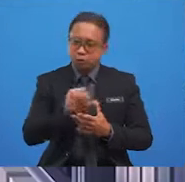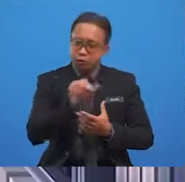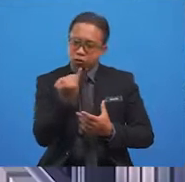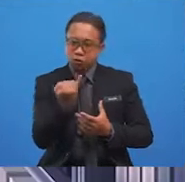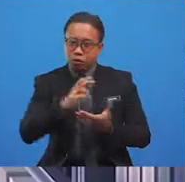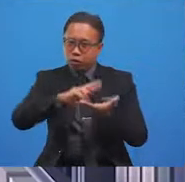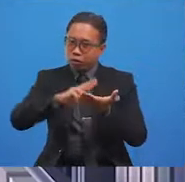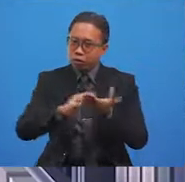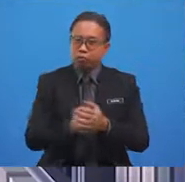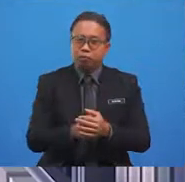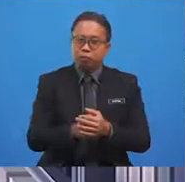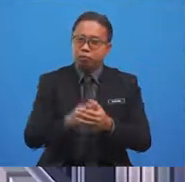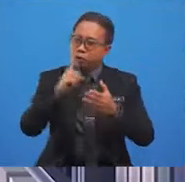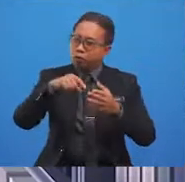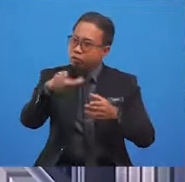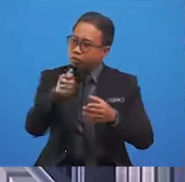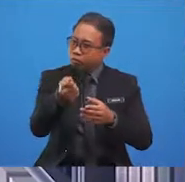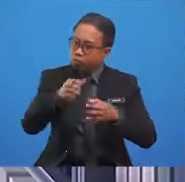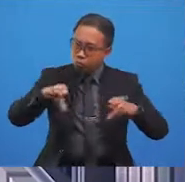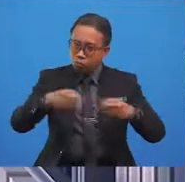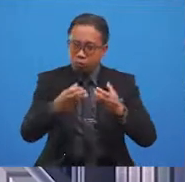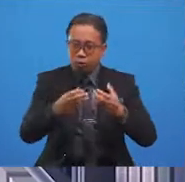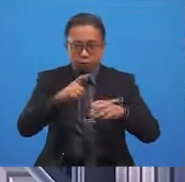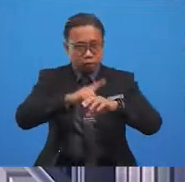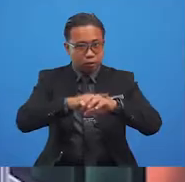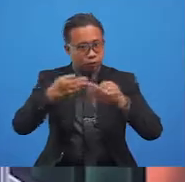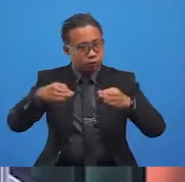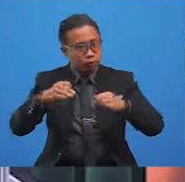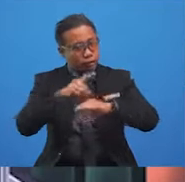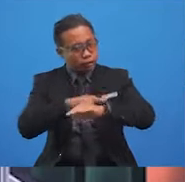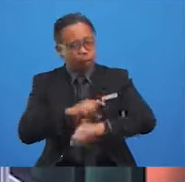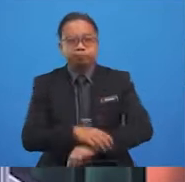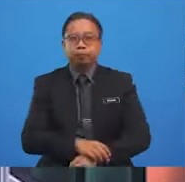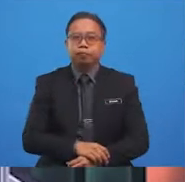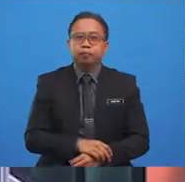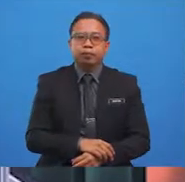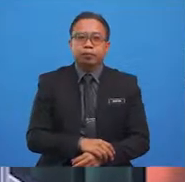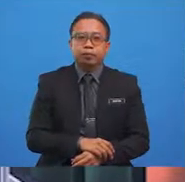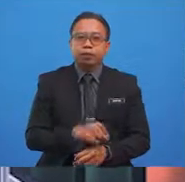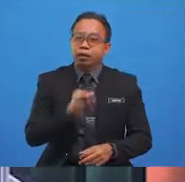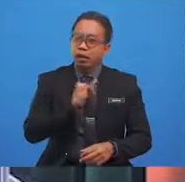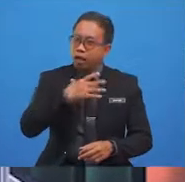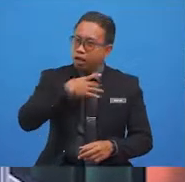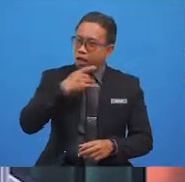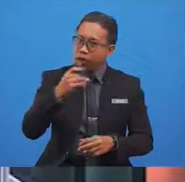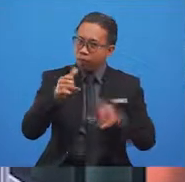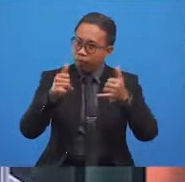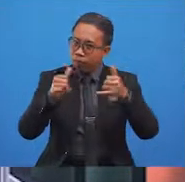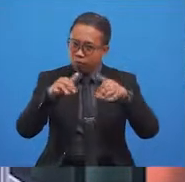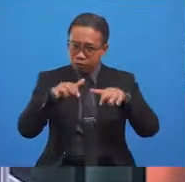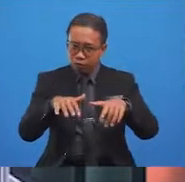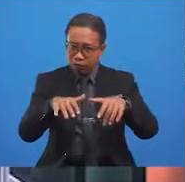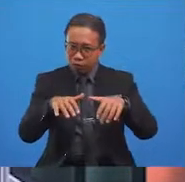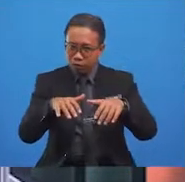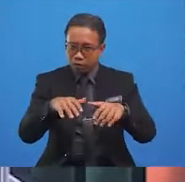Yolo, what do you do during your free time? Well, I love playing computer games.